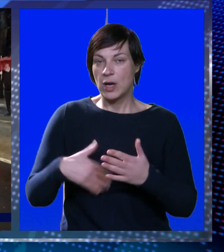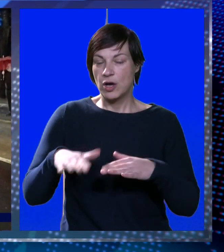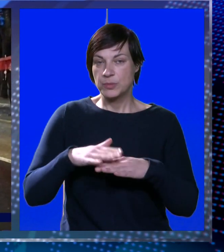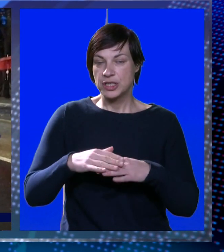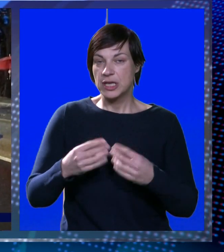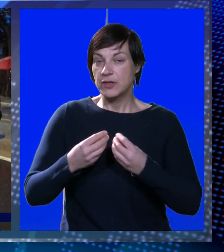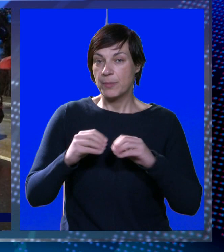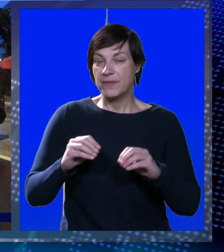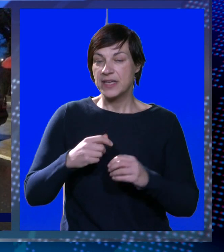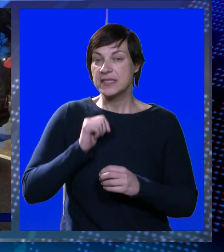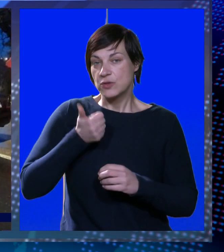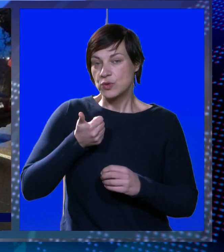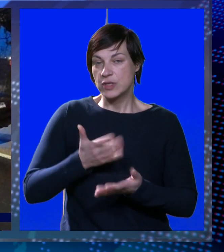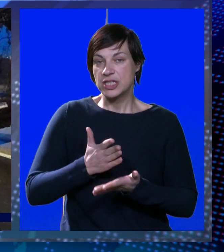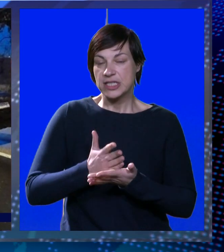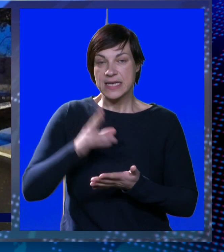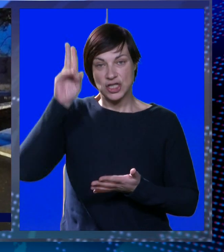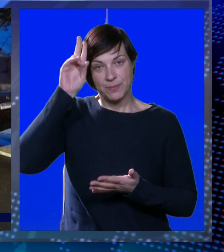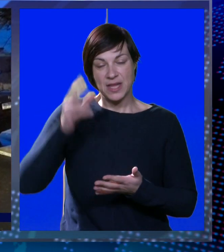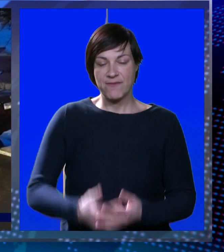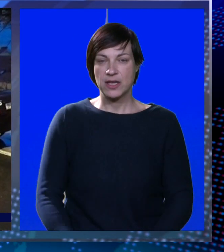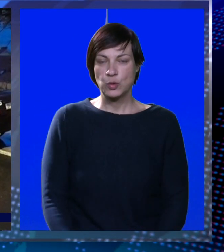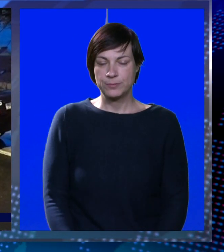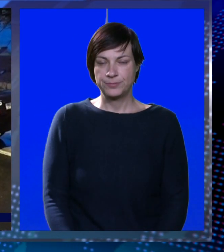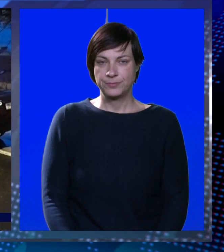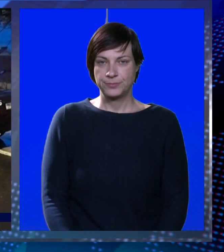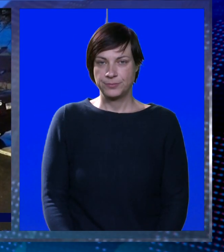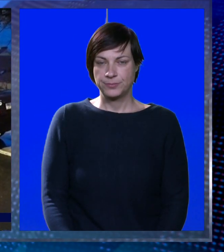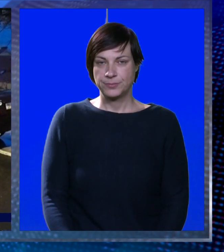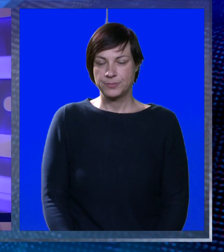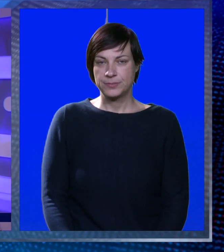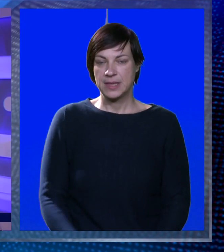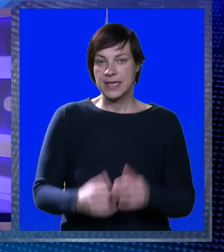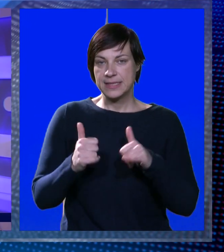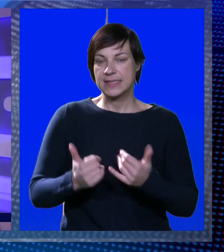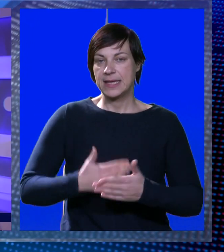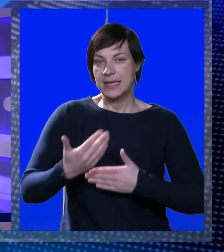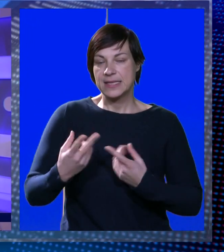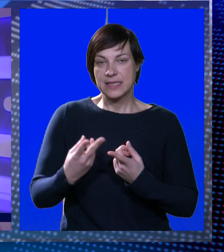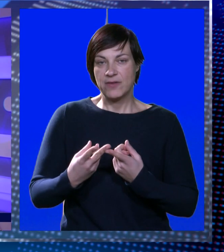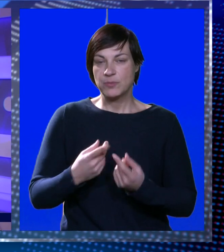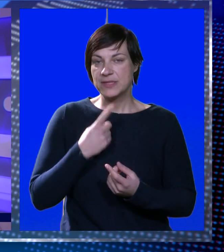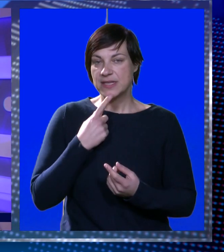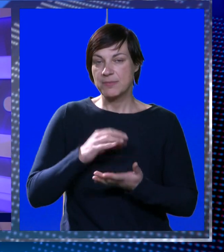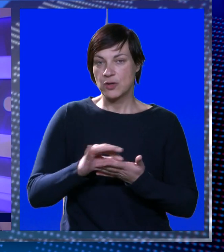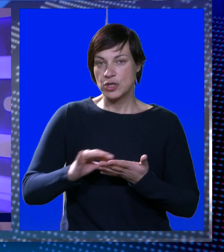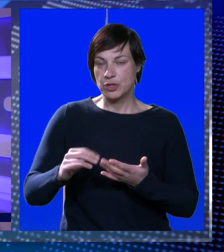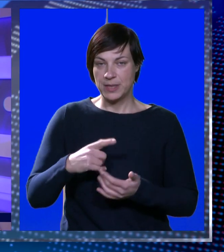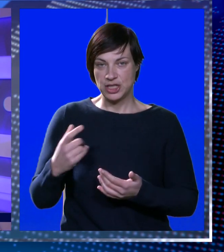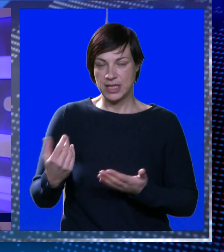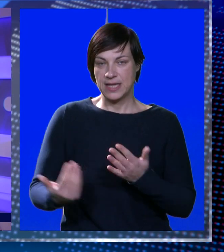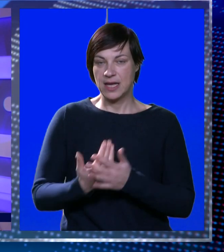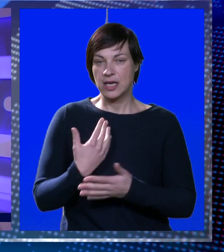a opširnije ćemo izvjestiti u sutrašnjem središnjem Dnevniku. A sada nastavljamo s vijestima koje su